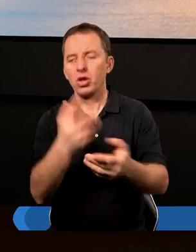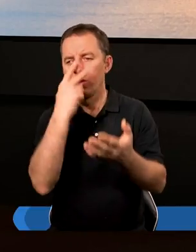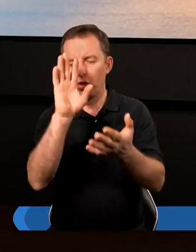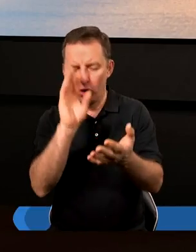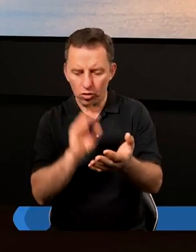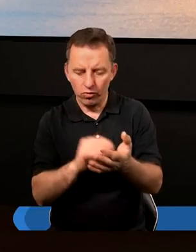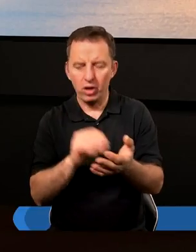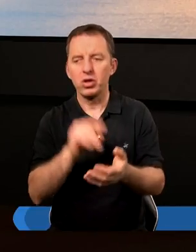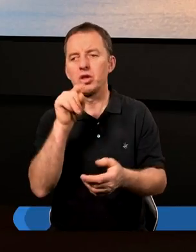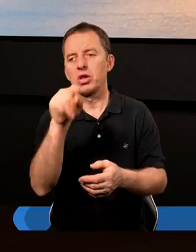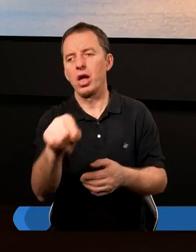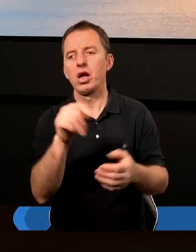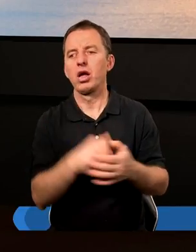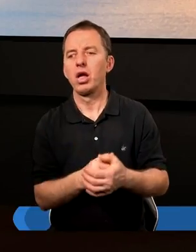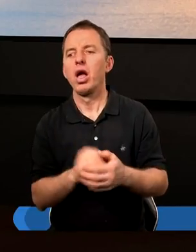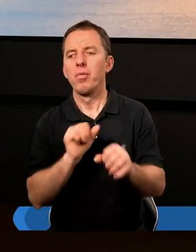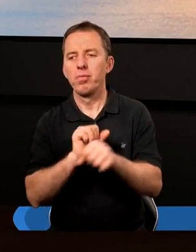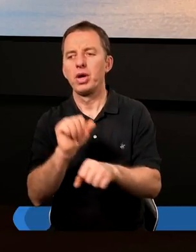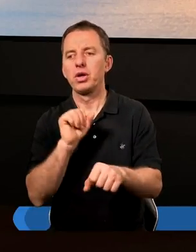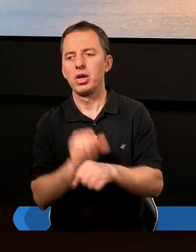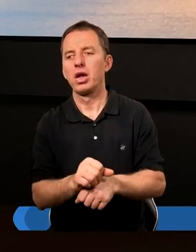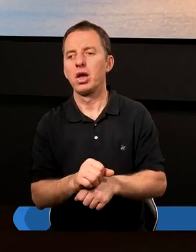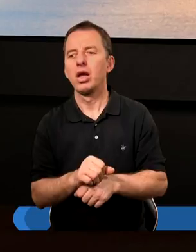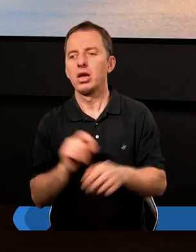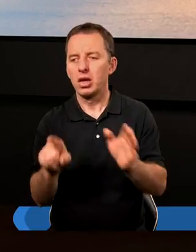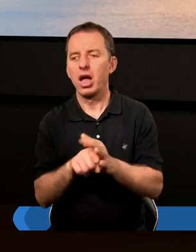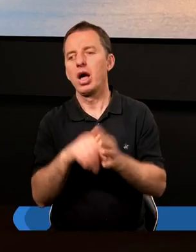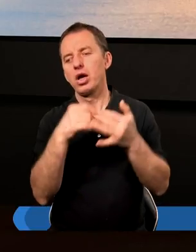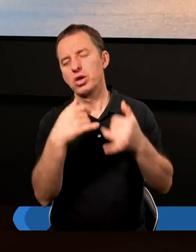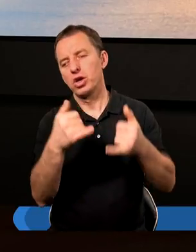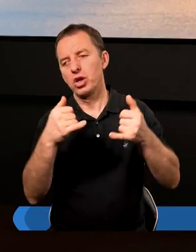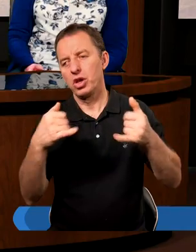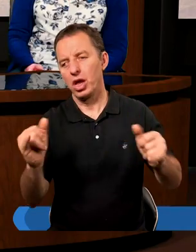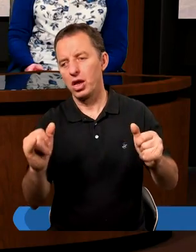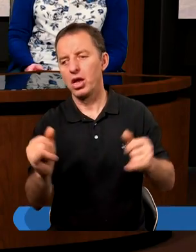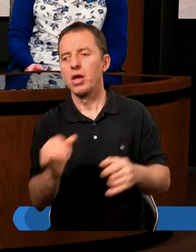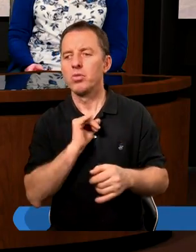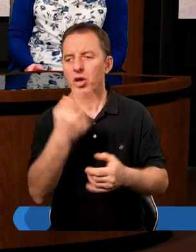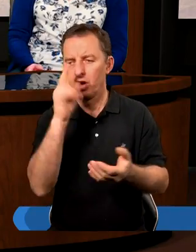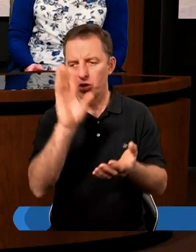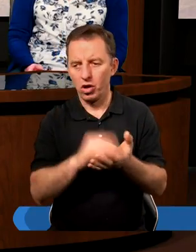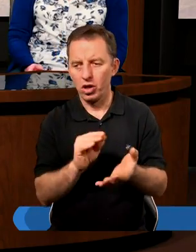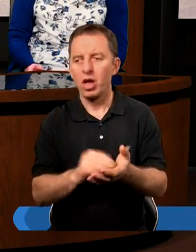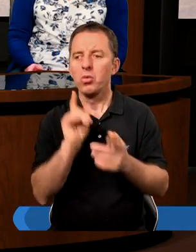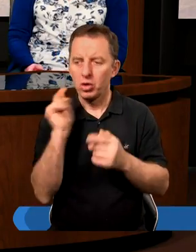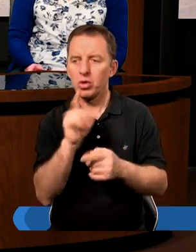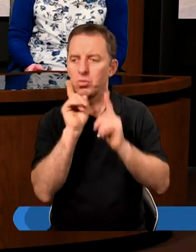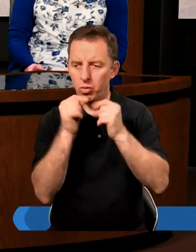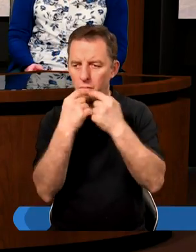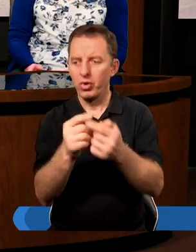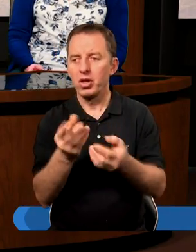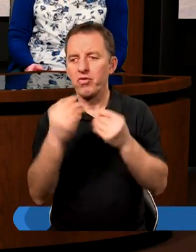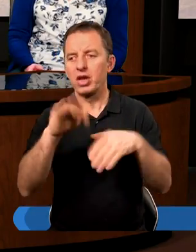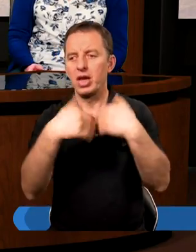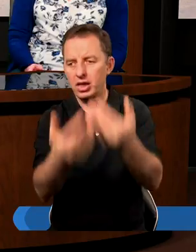mógł doświadczyć tego, tego bycia dla innych. Ja z mojego doświadczenia tylko muszę naprawdę powiedzieć,